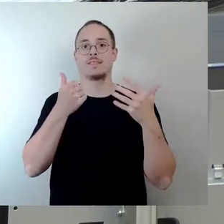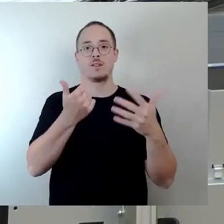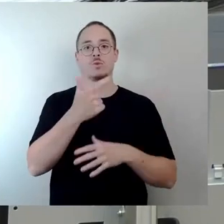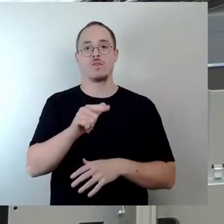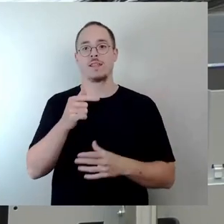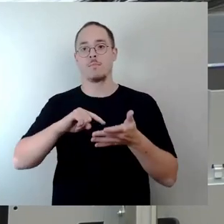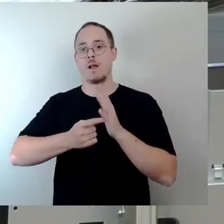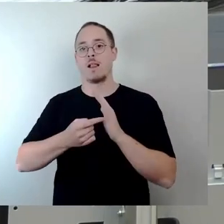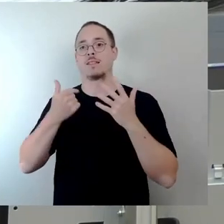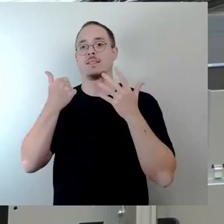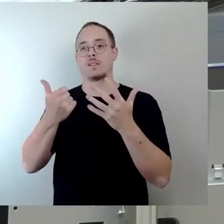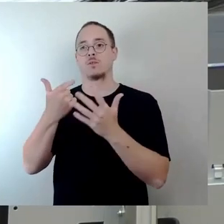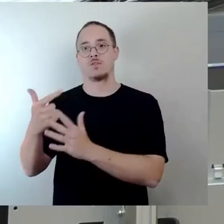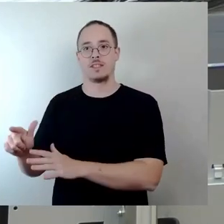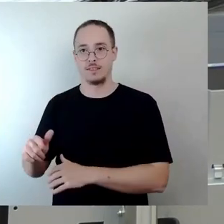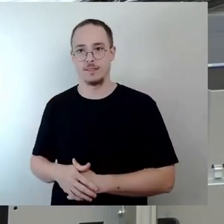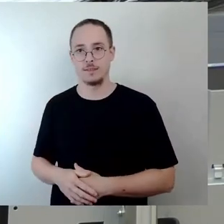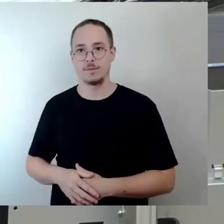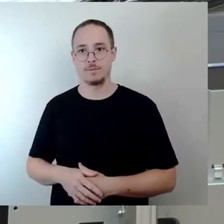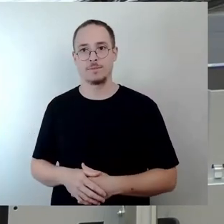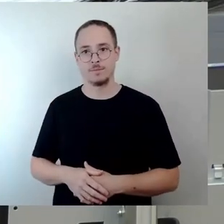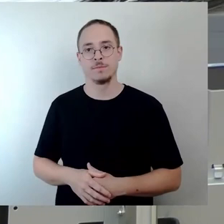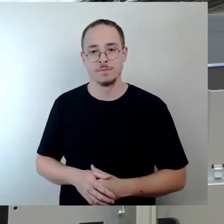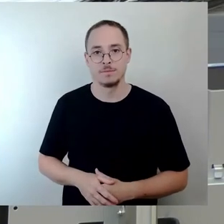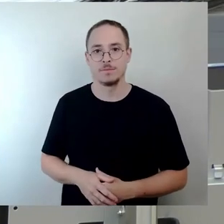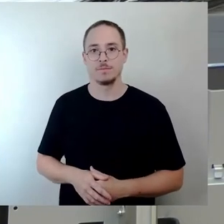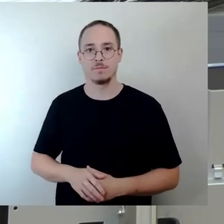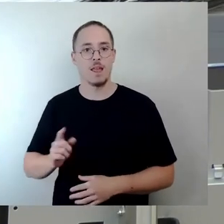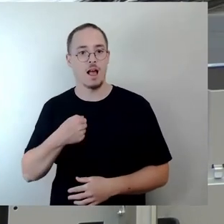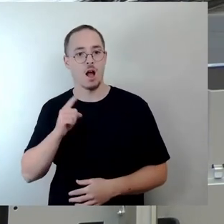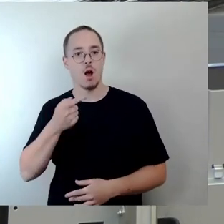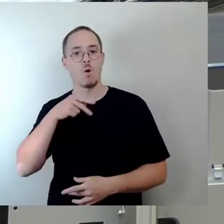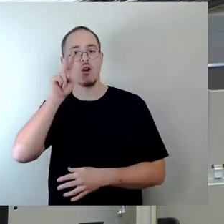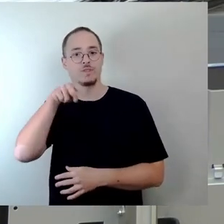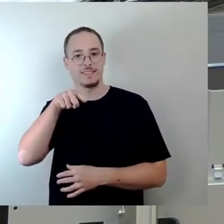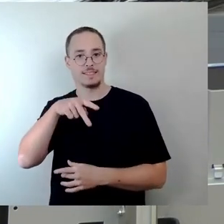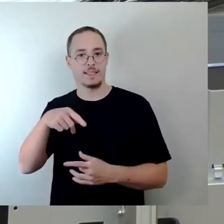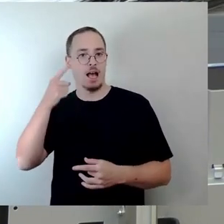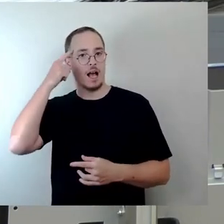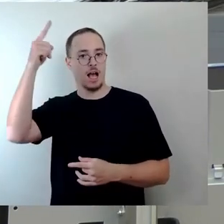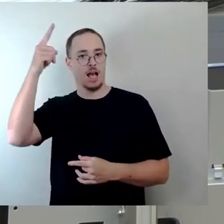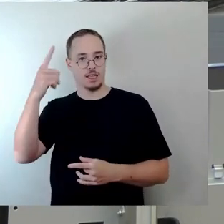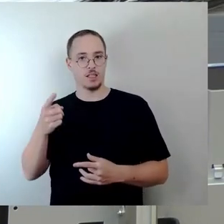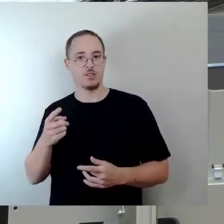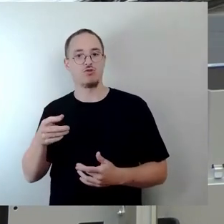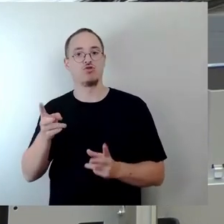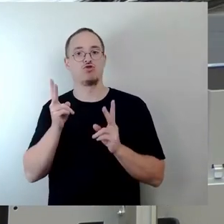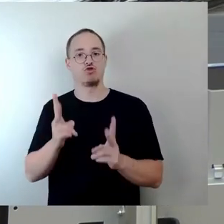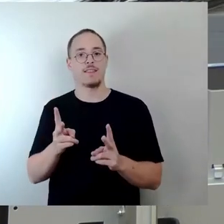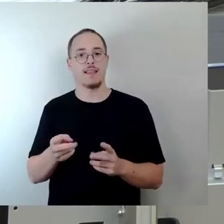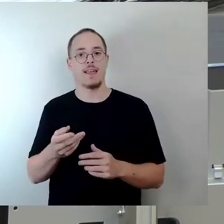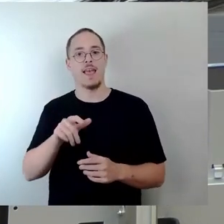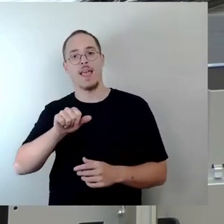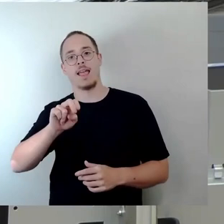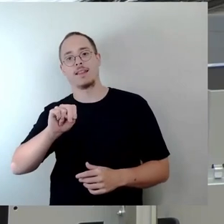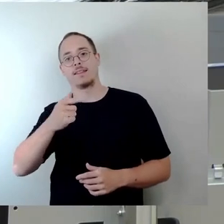ich bin ja auch im Aufsichtsrat der Stadtentwässerung, dort läuft der Altstädter Abwasserkanal lang, das ist keine kleine Abwasserleitung,